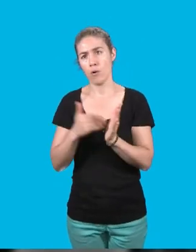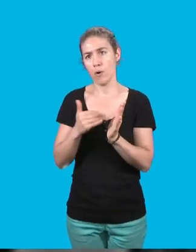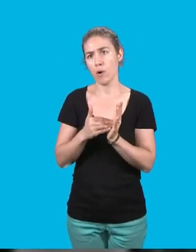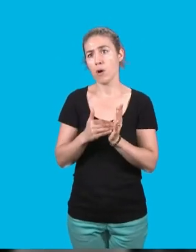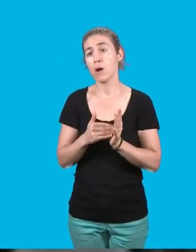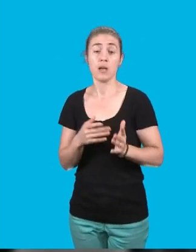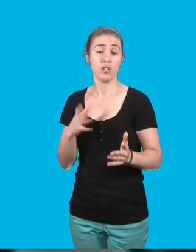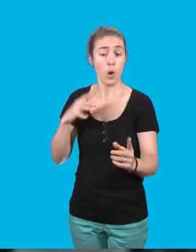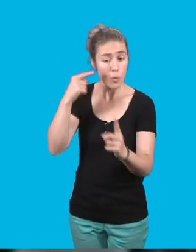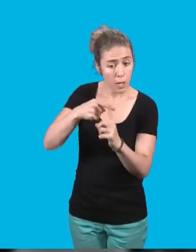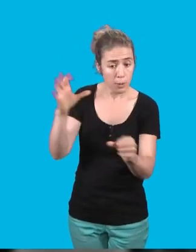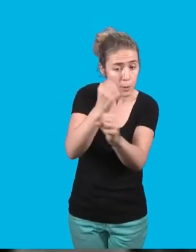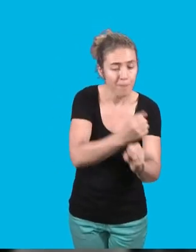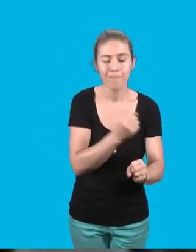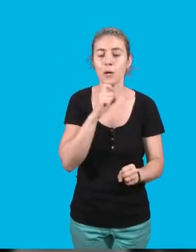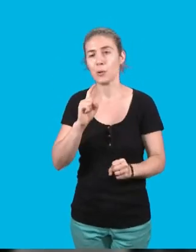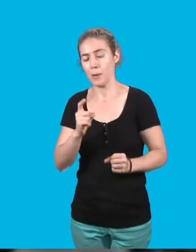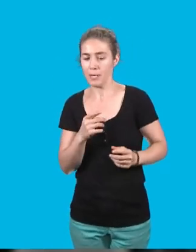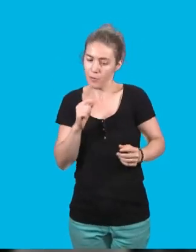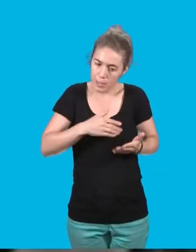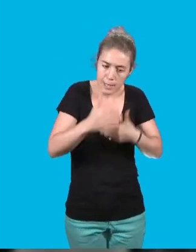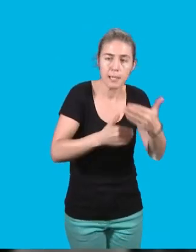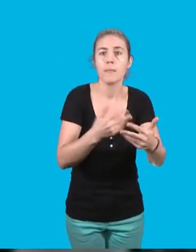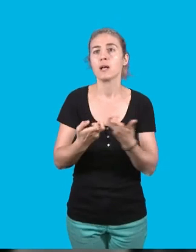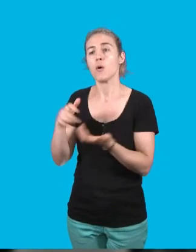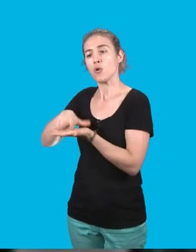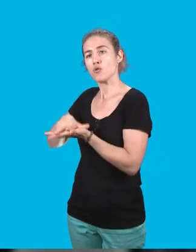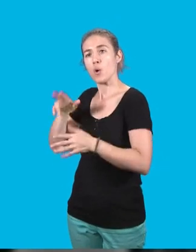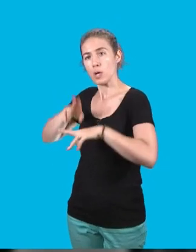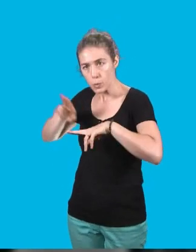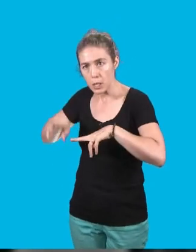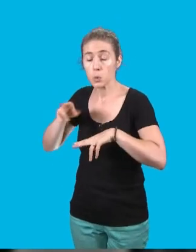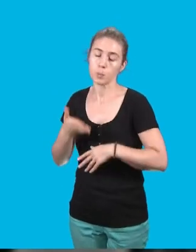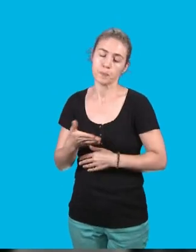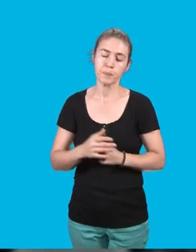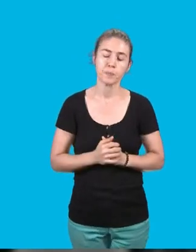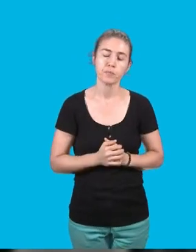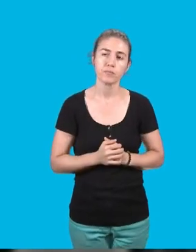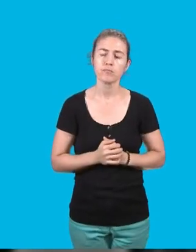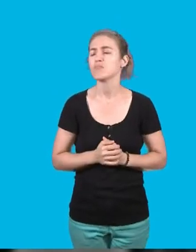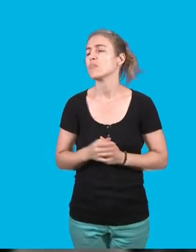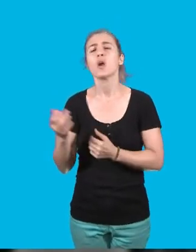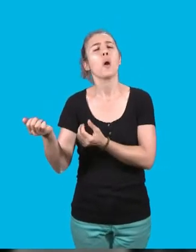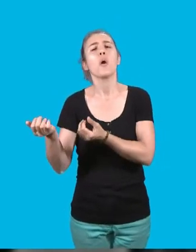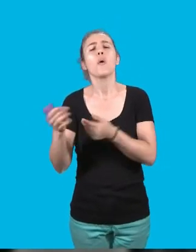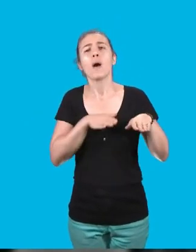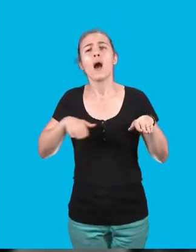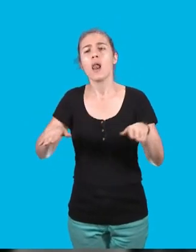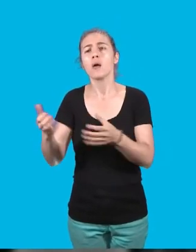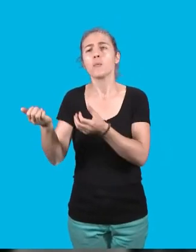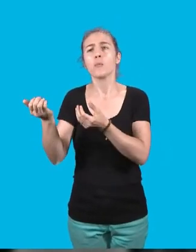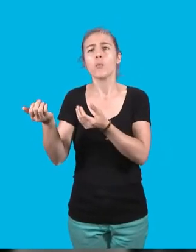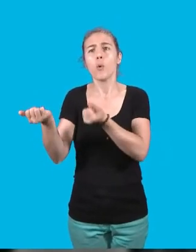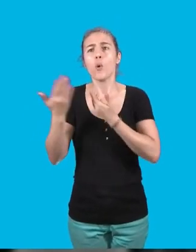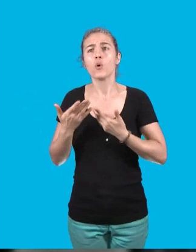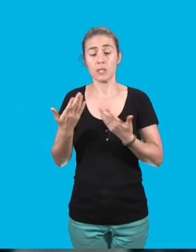certains objectifs, notamment en termes de rénovation de logements, quand en parallèle vous nous proposez aujourd'hui de passer à 10 mythes,